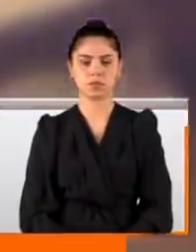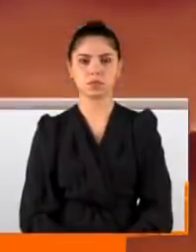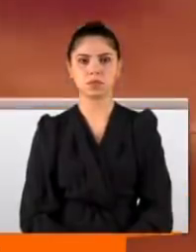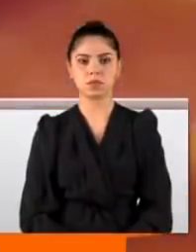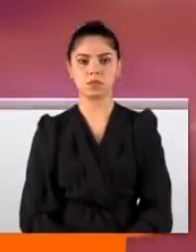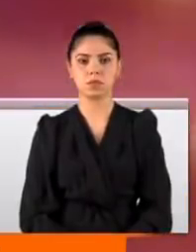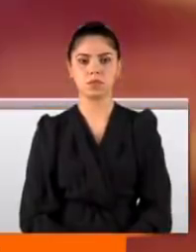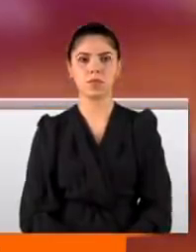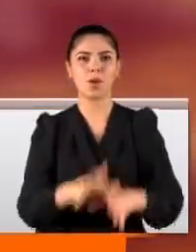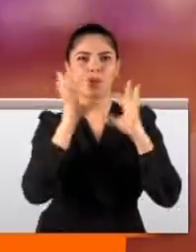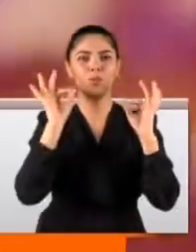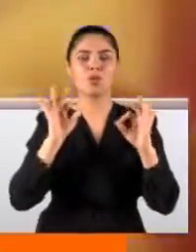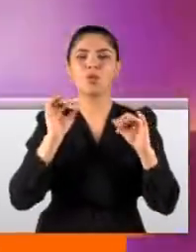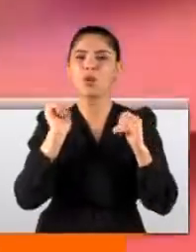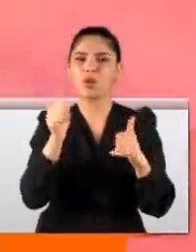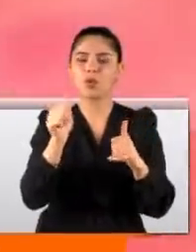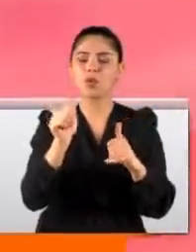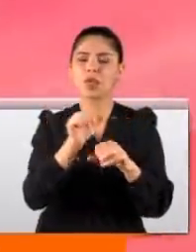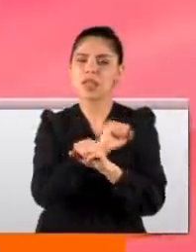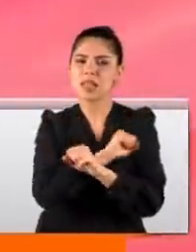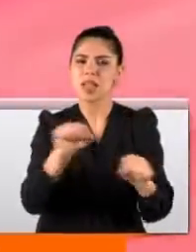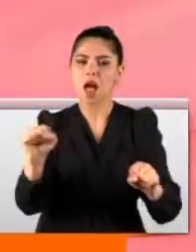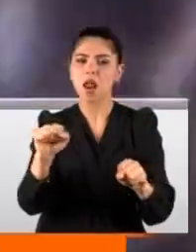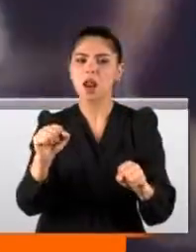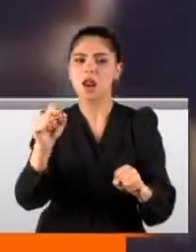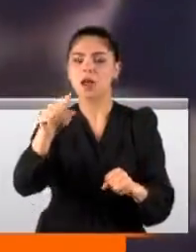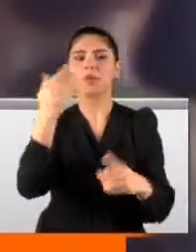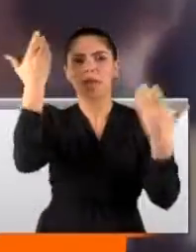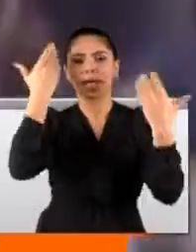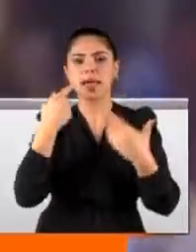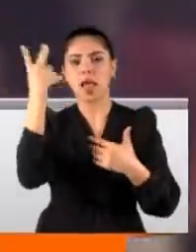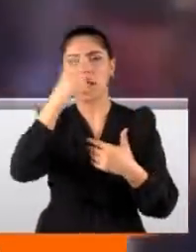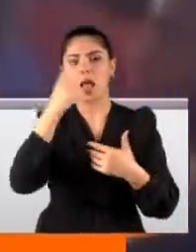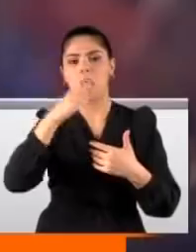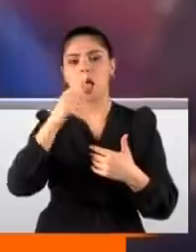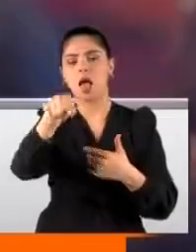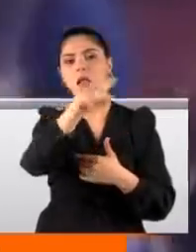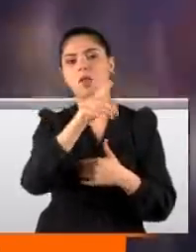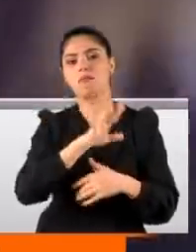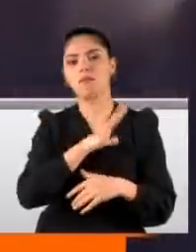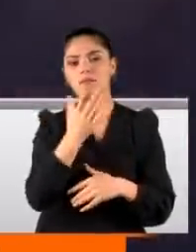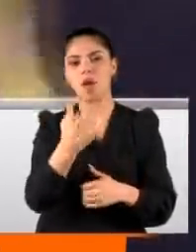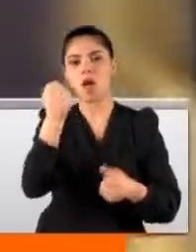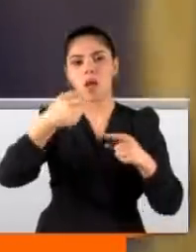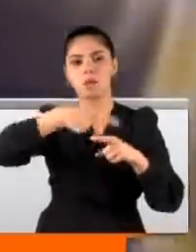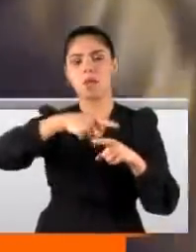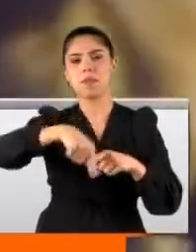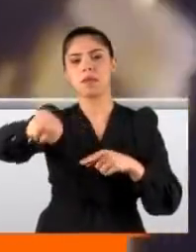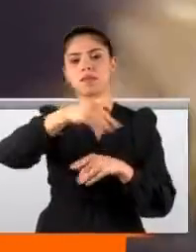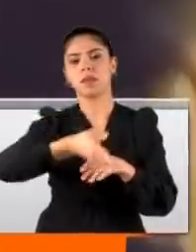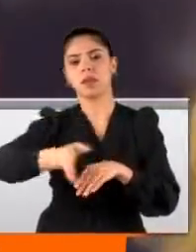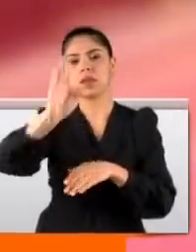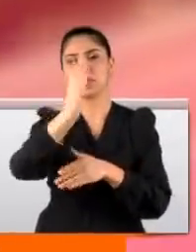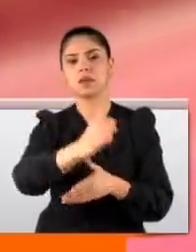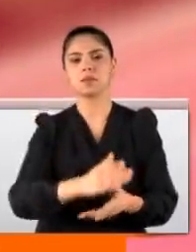En mutlu günündeki bu korkunç manzaraya daha fazla dayanamayan gelin gözyaşlarına hakim olamadı. Araca binip olay yerinden